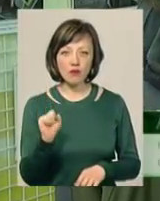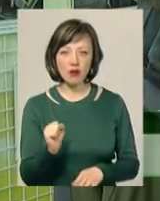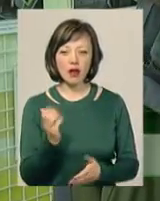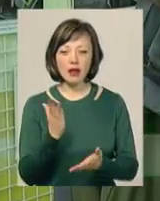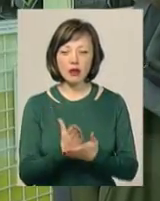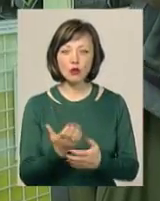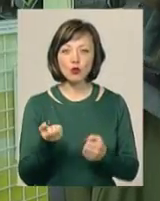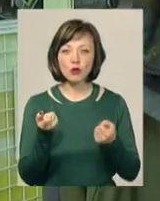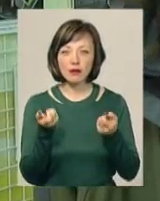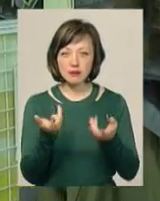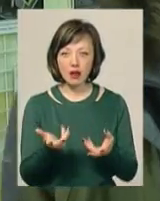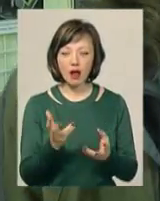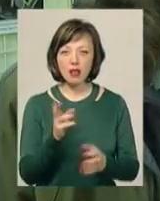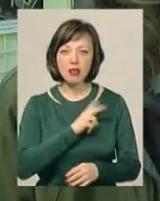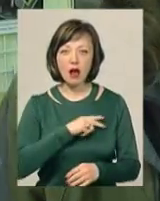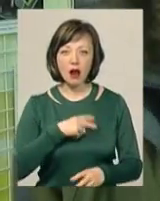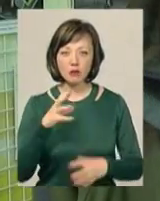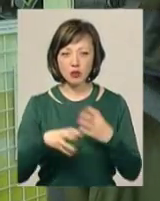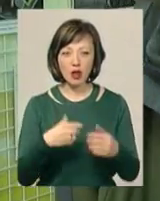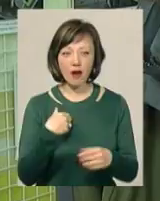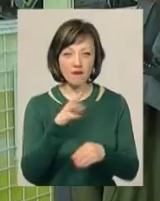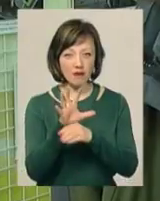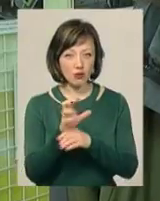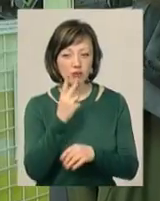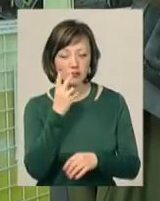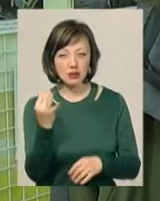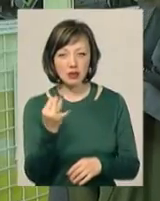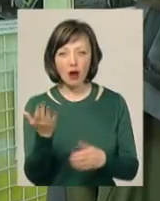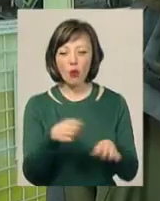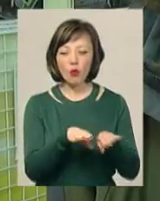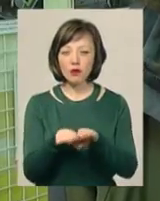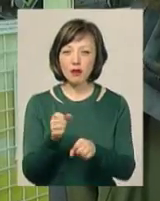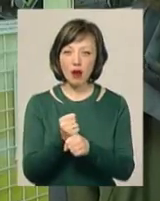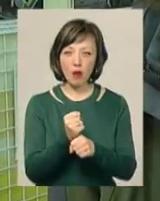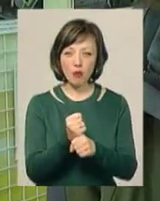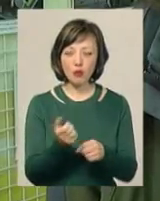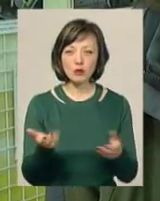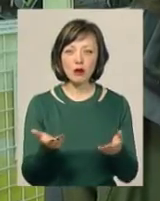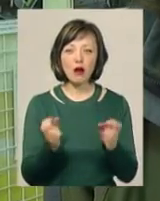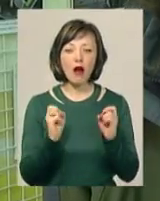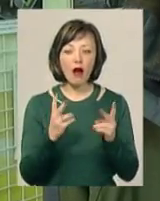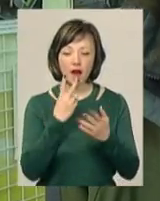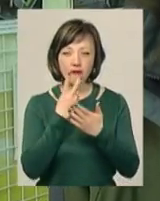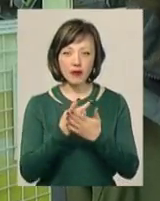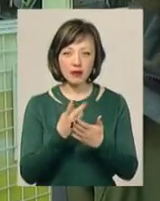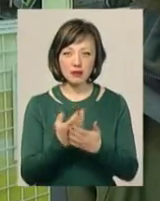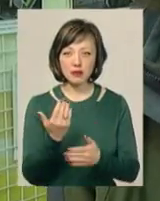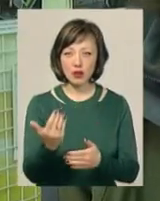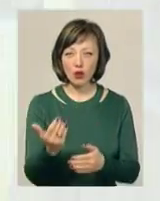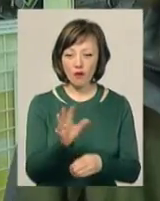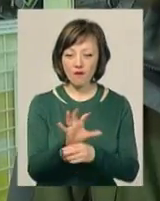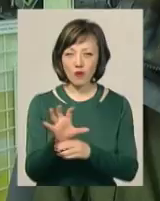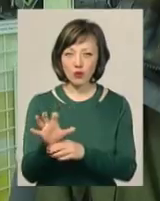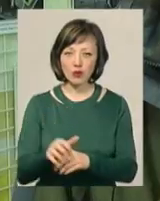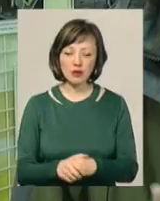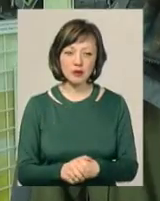міжнародних. І мені просто як фотографу цікаво, який рівень роботи, як виглядає її произведення.